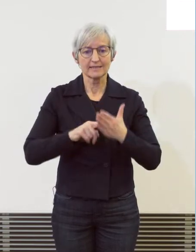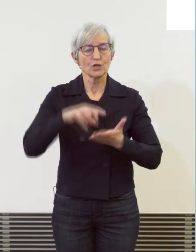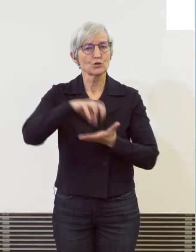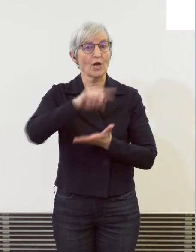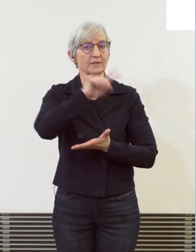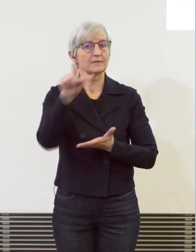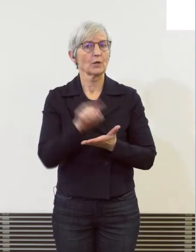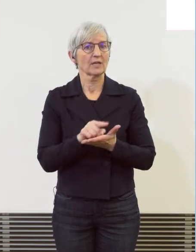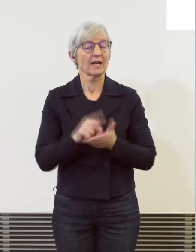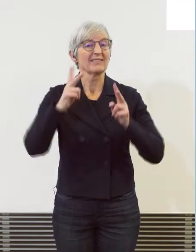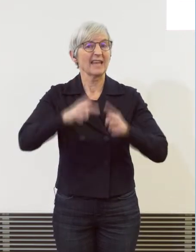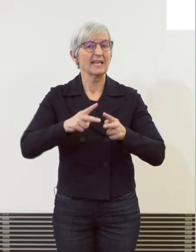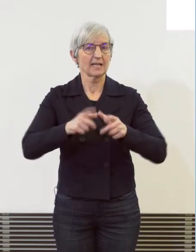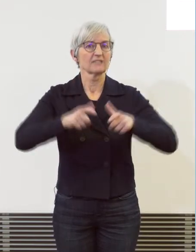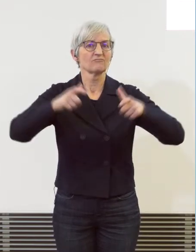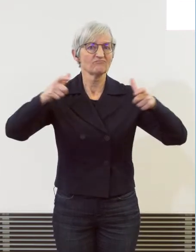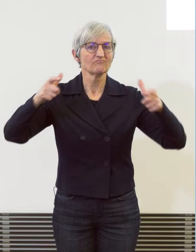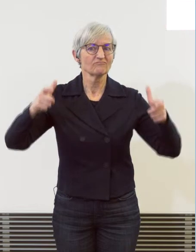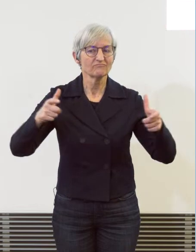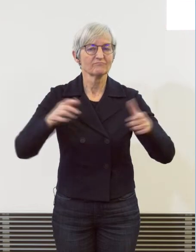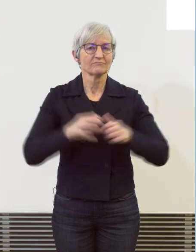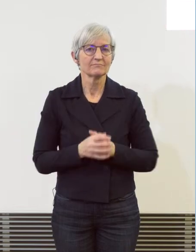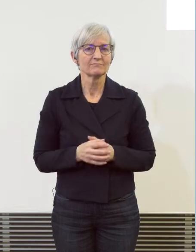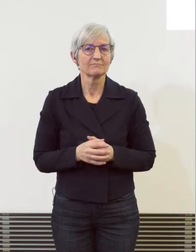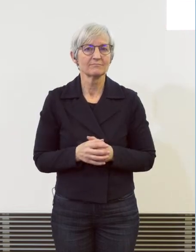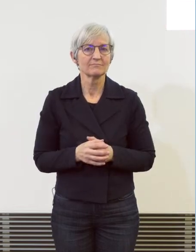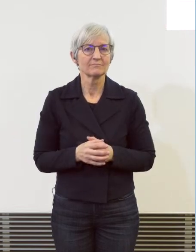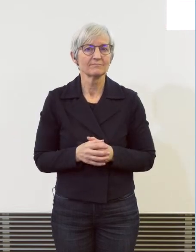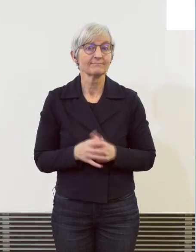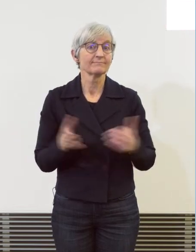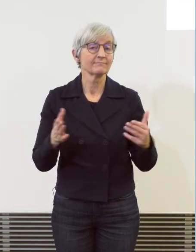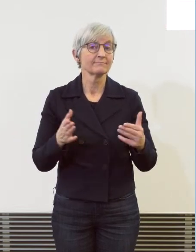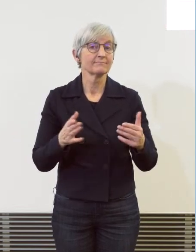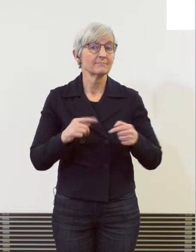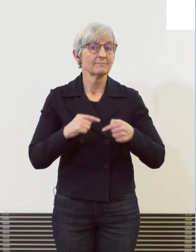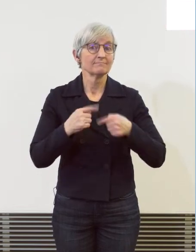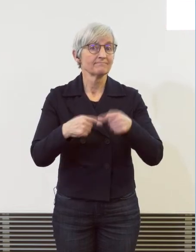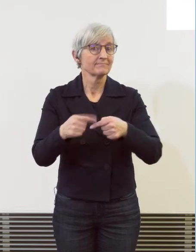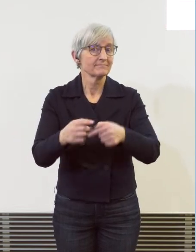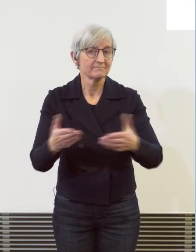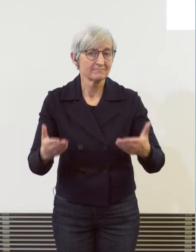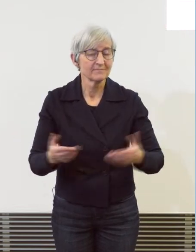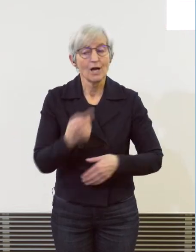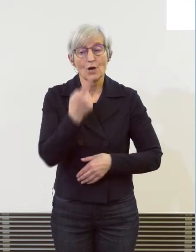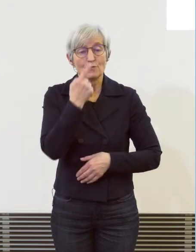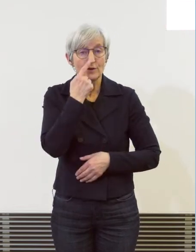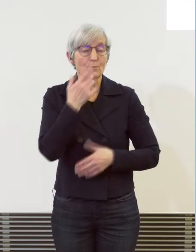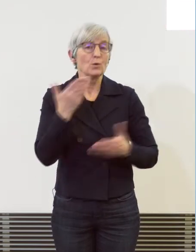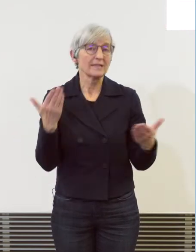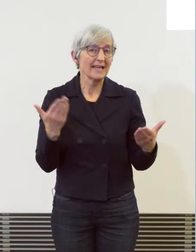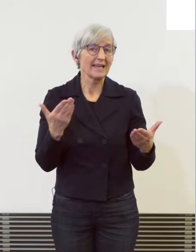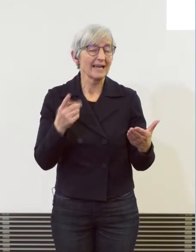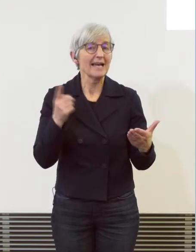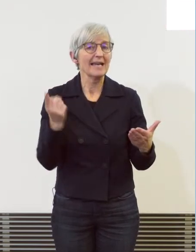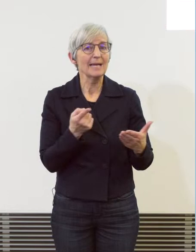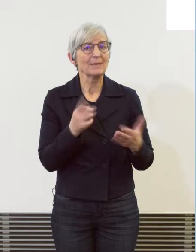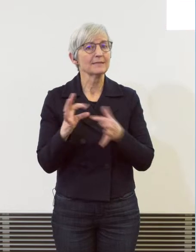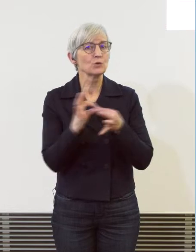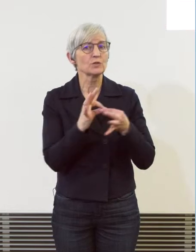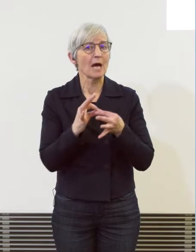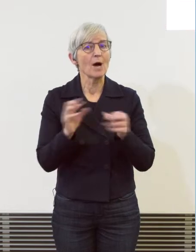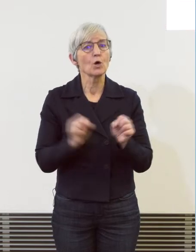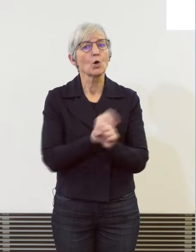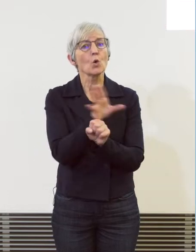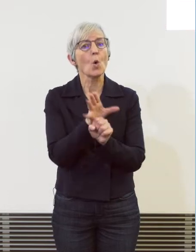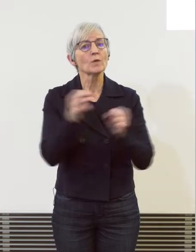worden. Die Entwicklung dürfte, wie schon gesagt, primär auf die Aufhebung der diversen Corona-Massnahmen zurückzuführen sein und